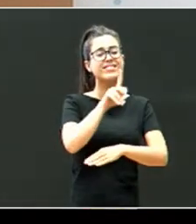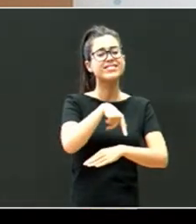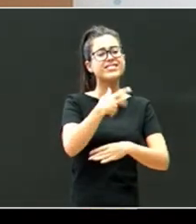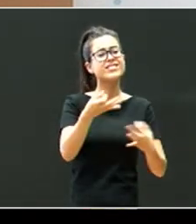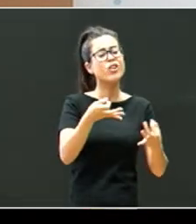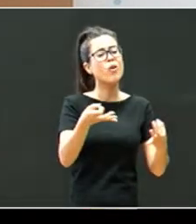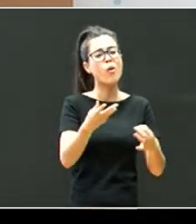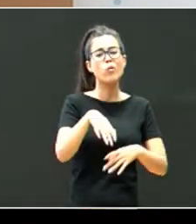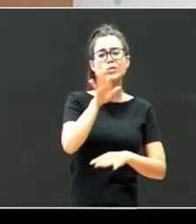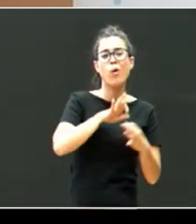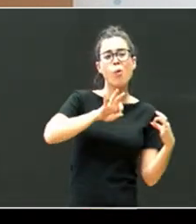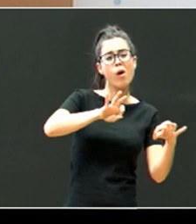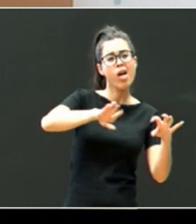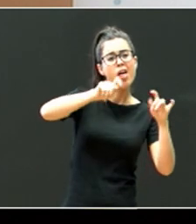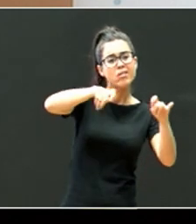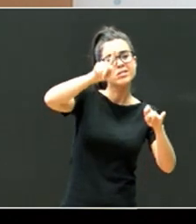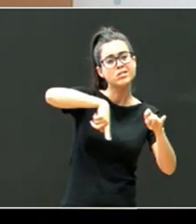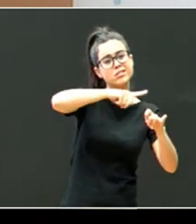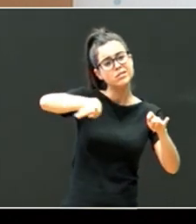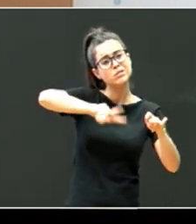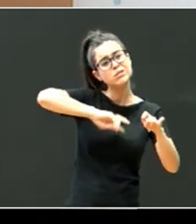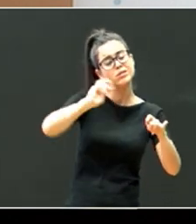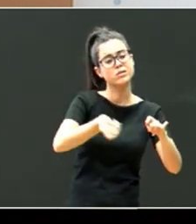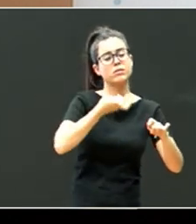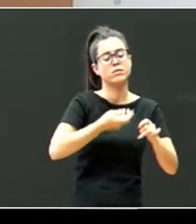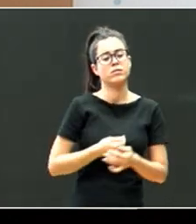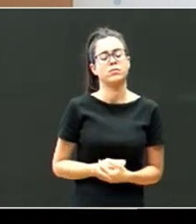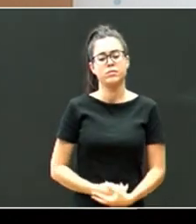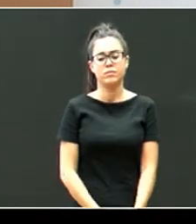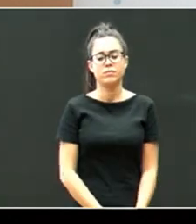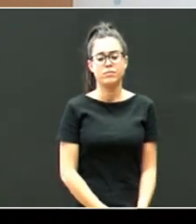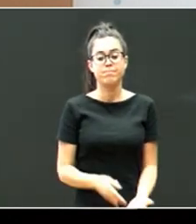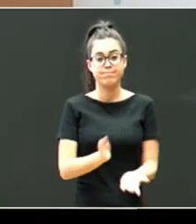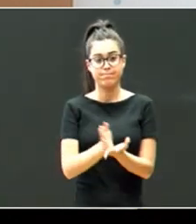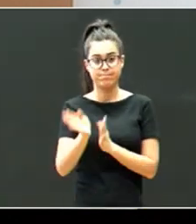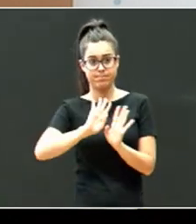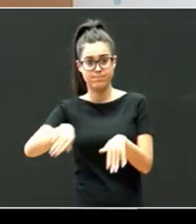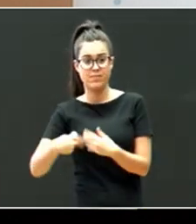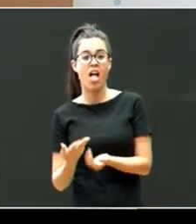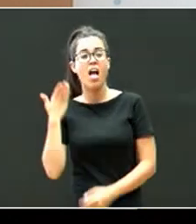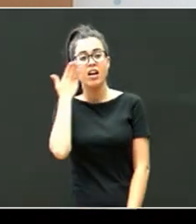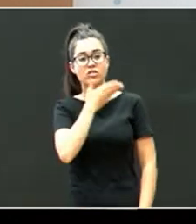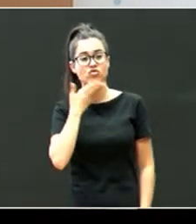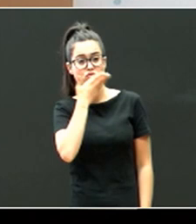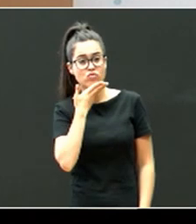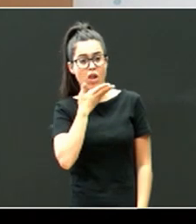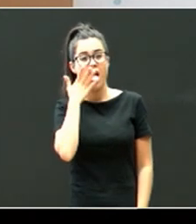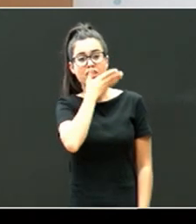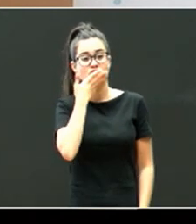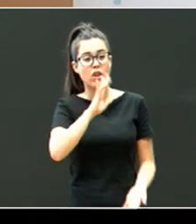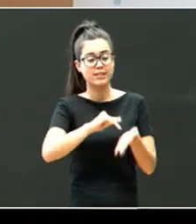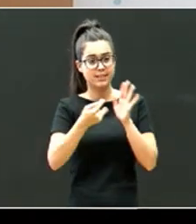seguridadia, familiaren esau garriak, urrengo, eta azkenik, eskola, eskolako sistema,